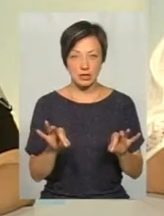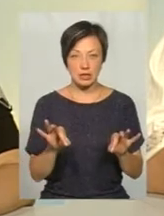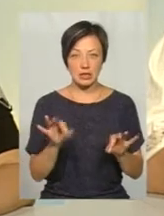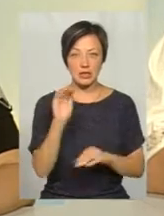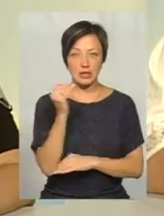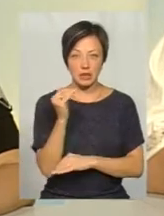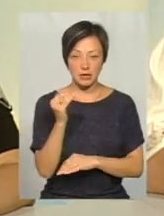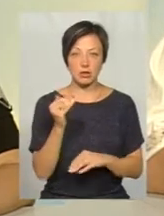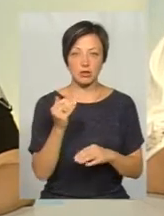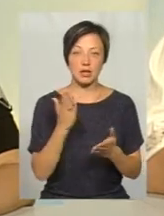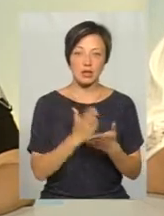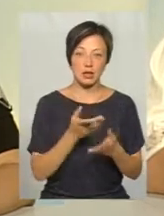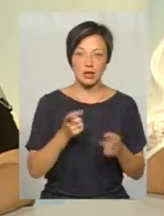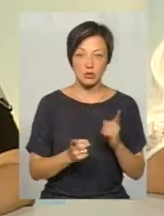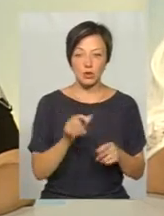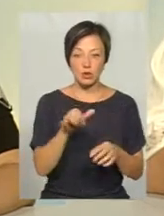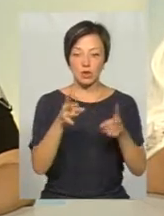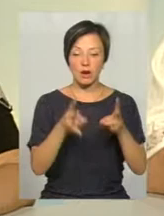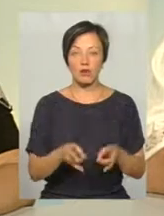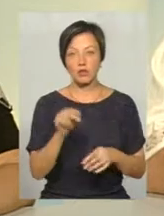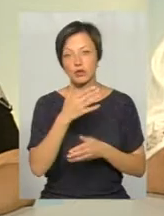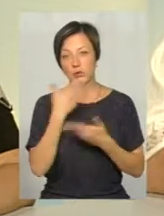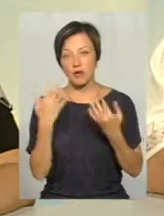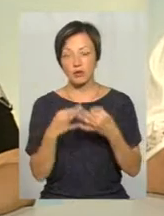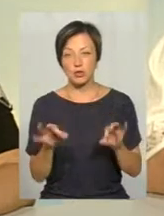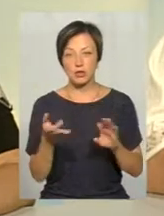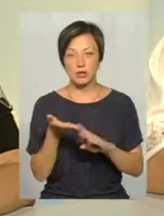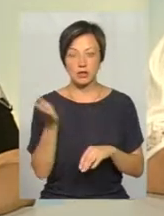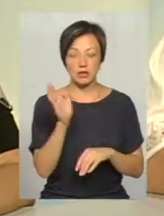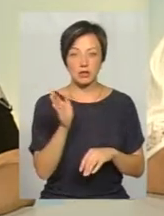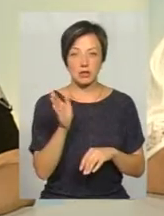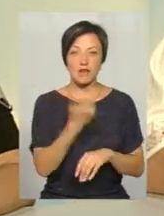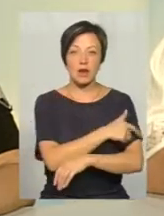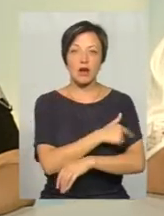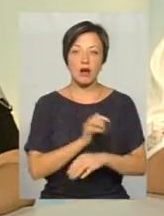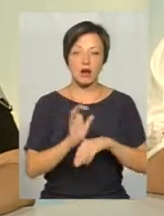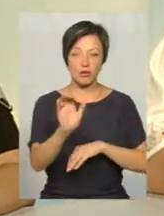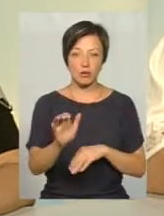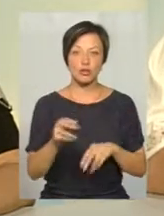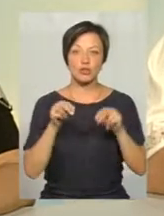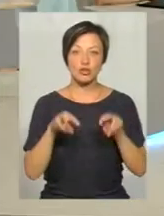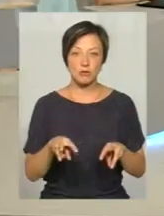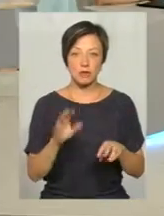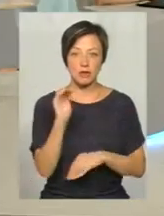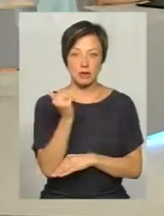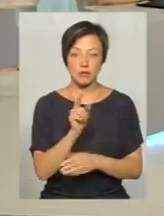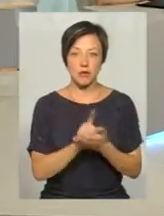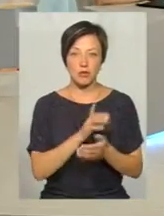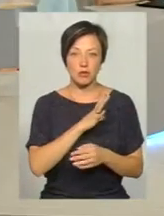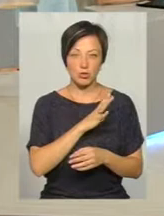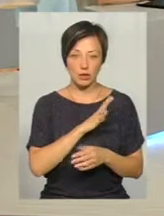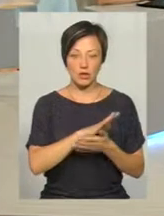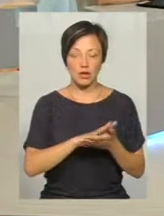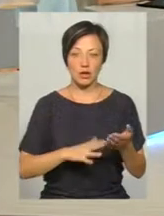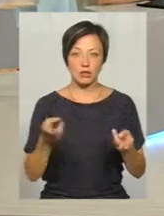навіть без того, чи є дійсно в нього травма, чи немає. Відпустити в лікарні до травматолога, чим та дитина мала би бути,